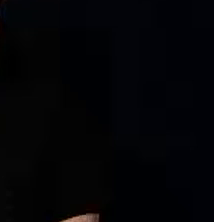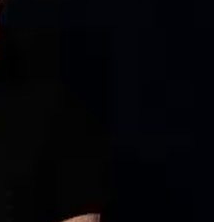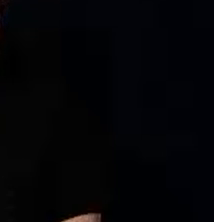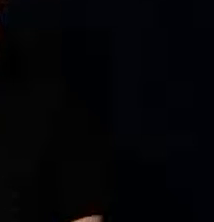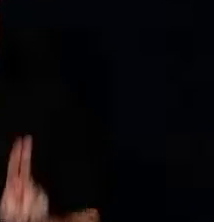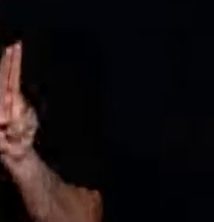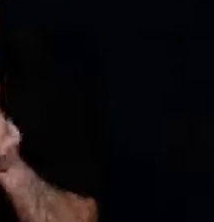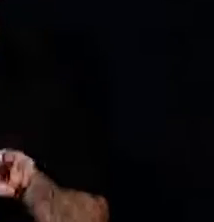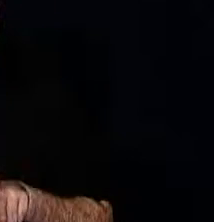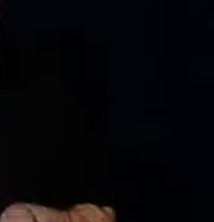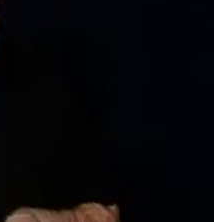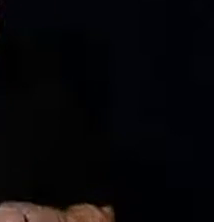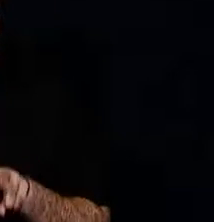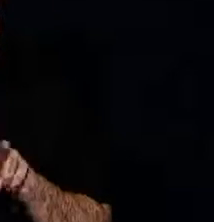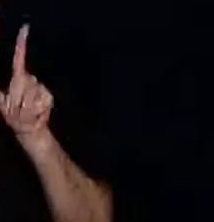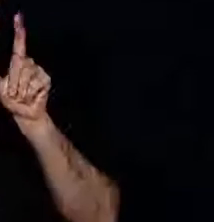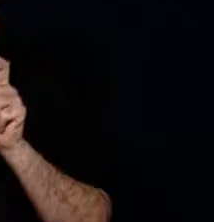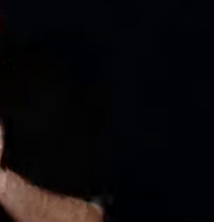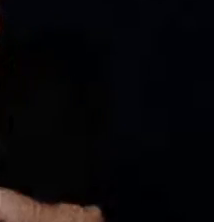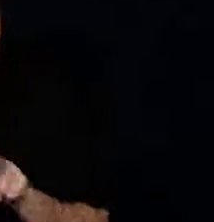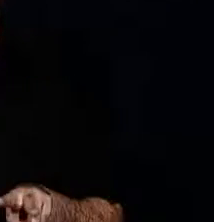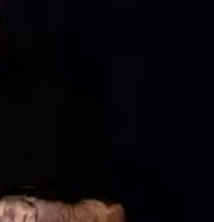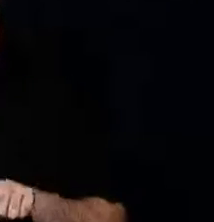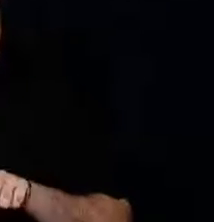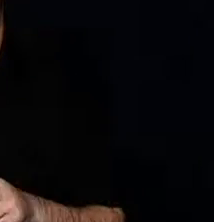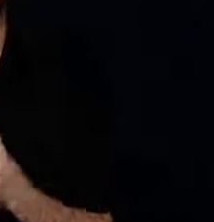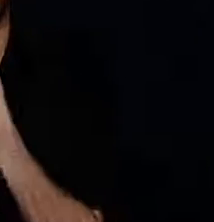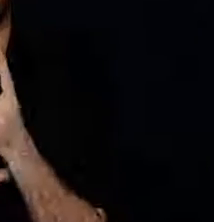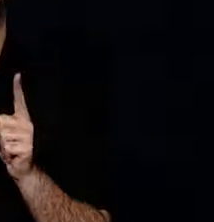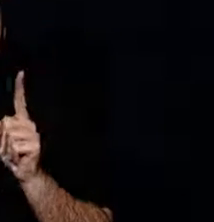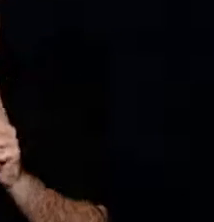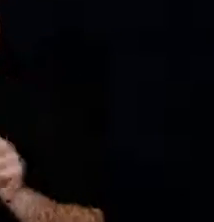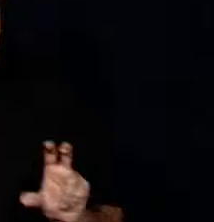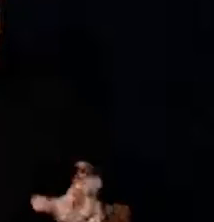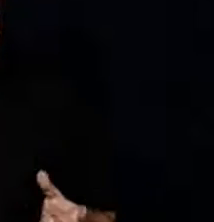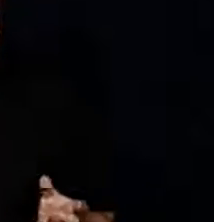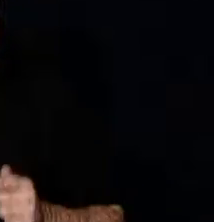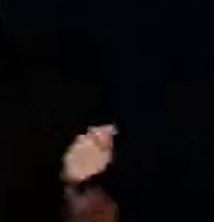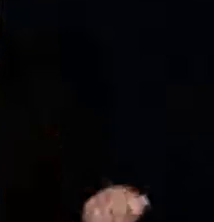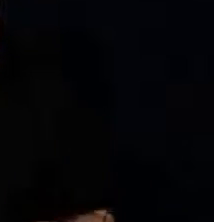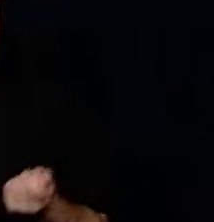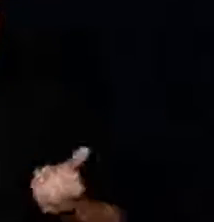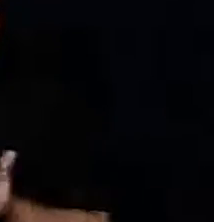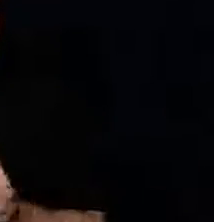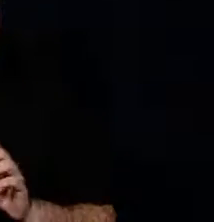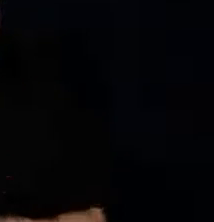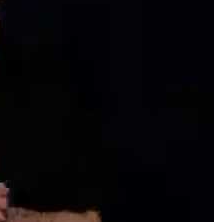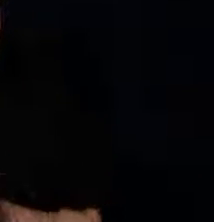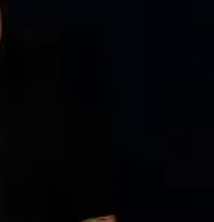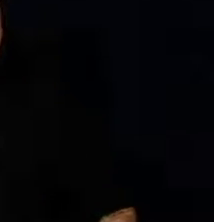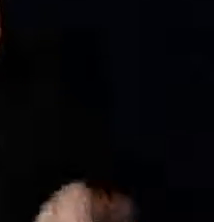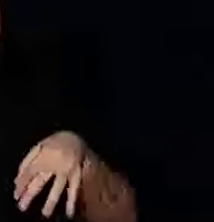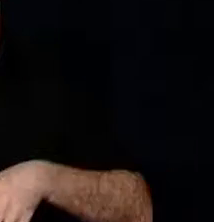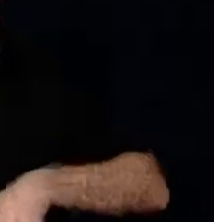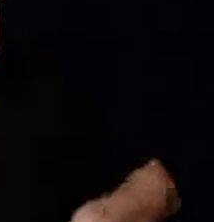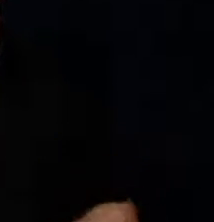Kanal Sim ve Yakın Doğu Televizyonu'nun işbirliği ile hazırlanan Engelsiz Haber'in